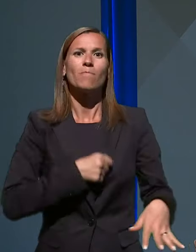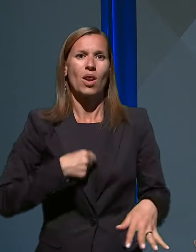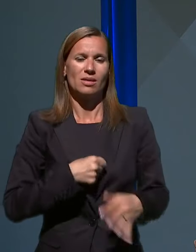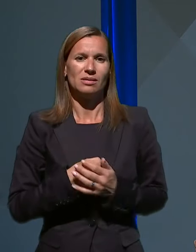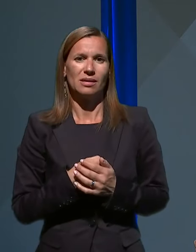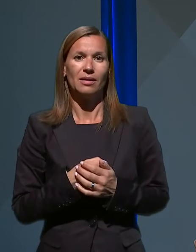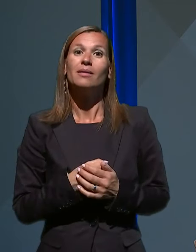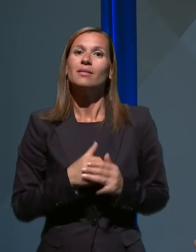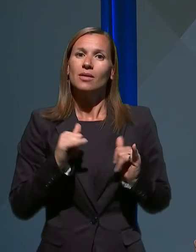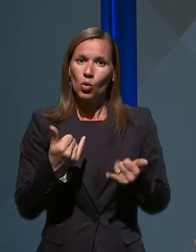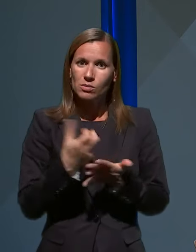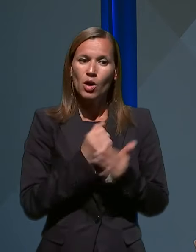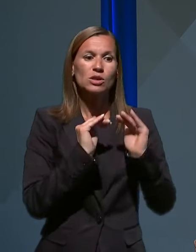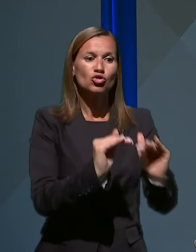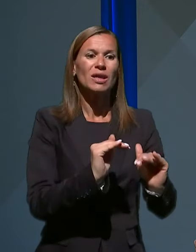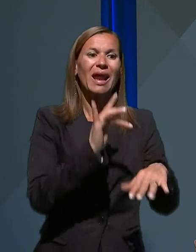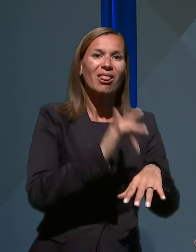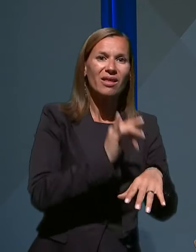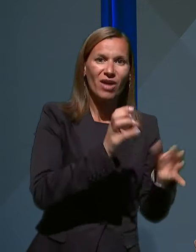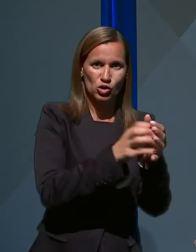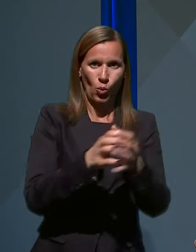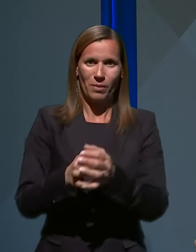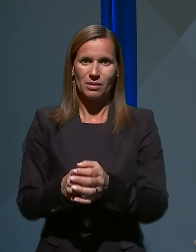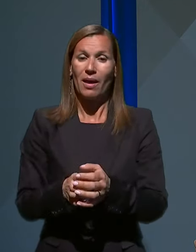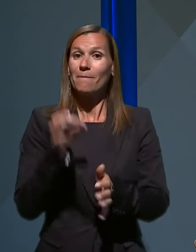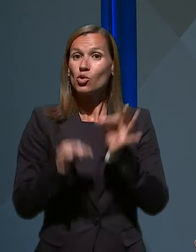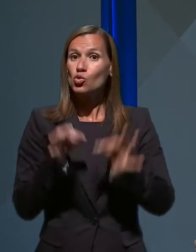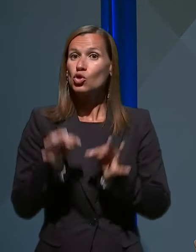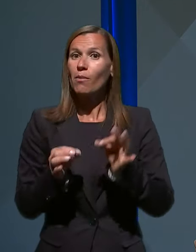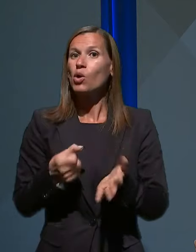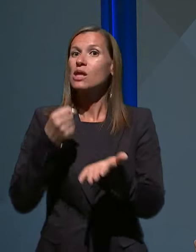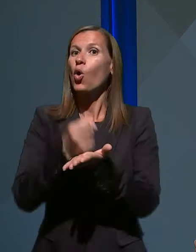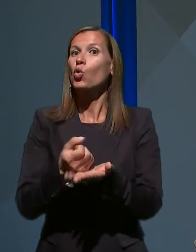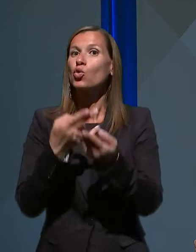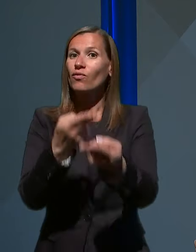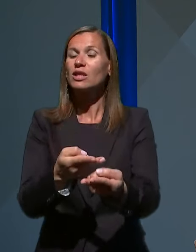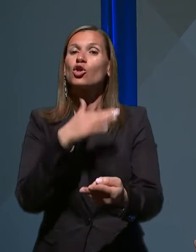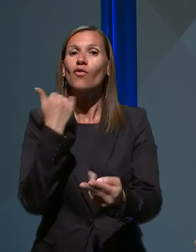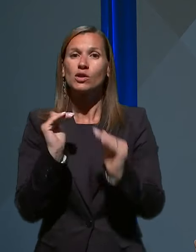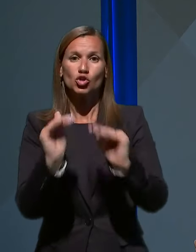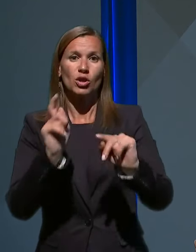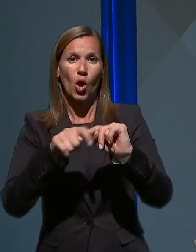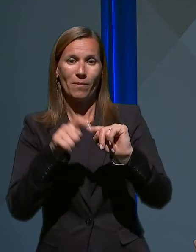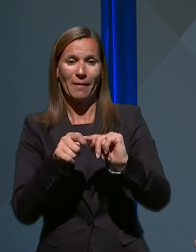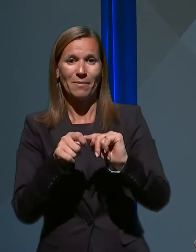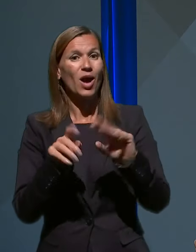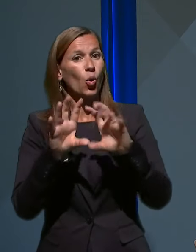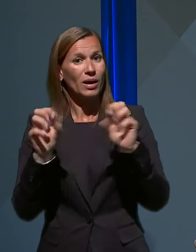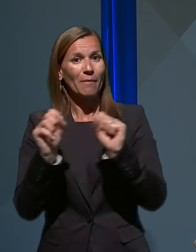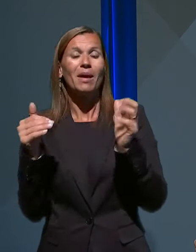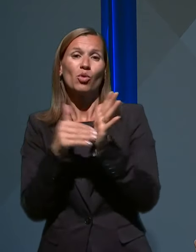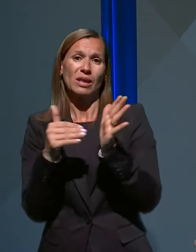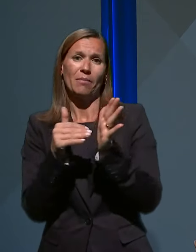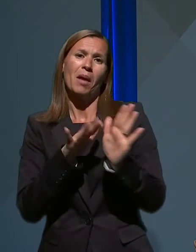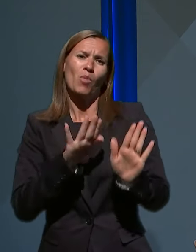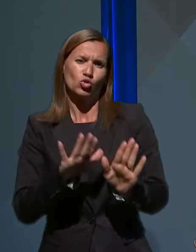ranljive skupine, poskušamo zagotoviti dovolj zaščitne opreme. Ukrepe bo potrebno sproščati